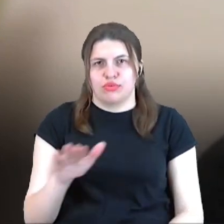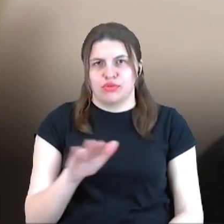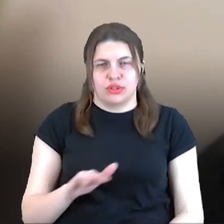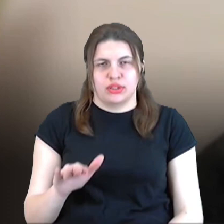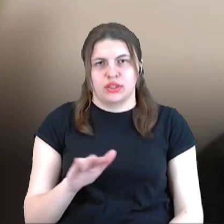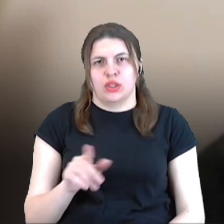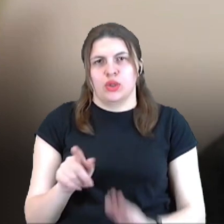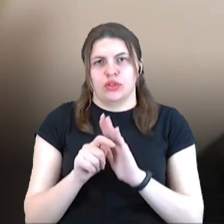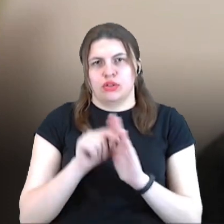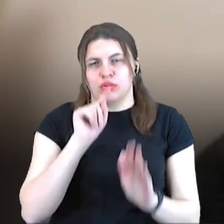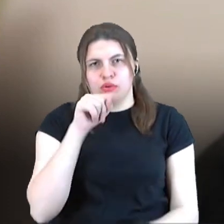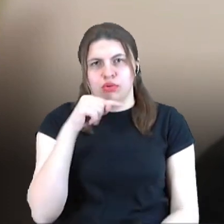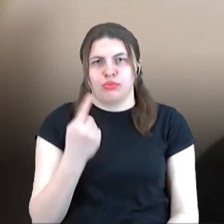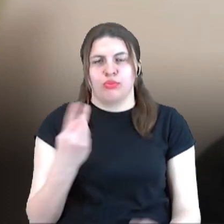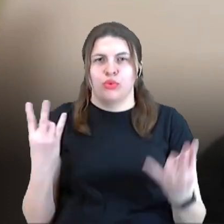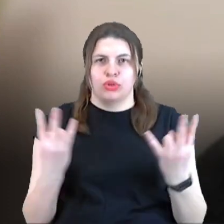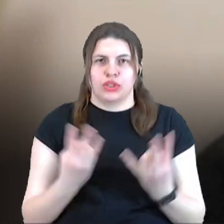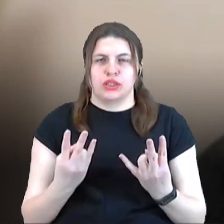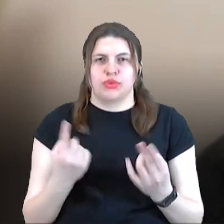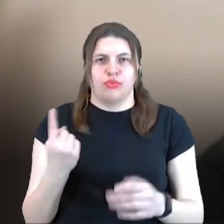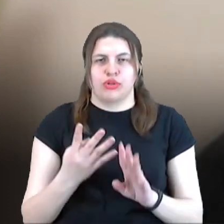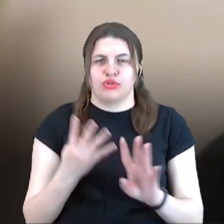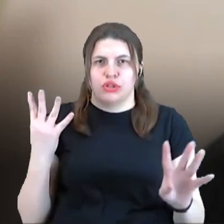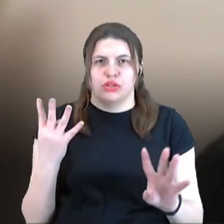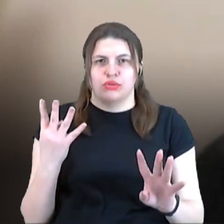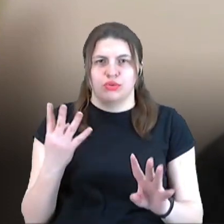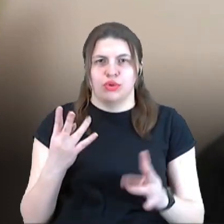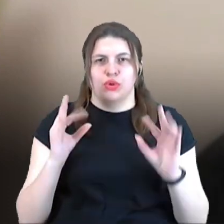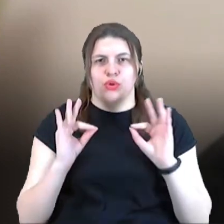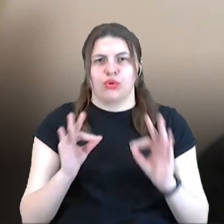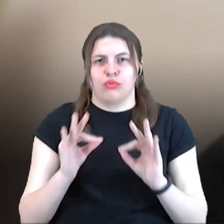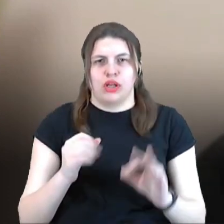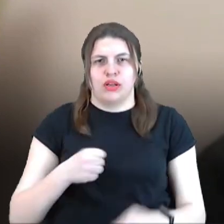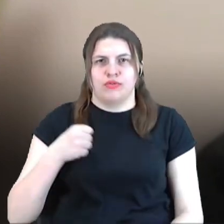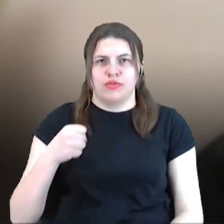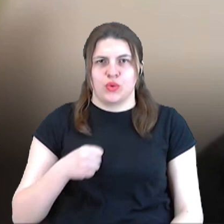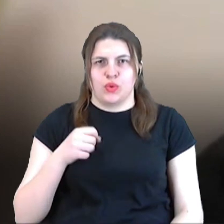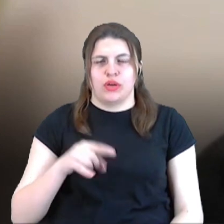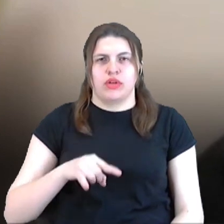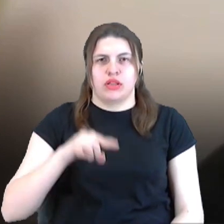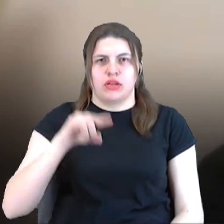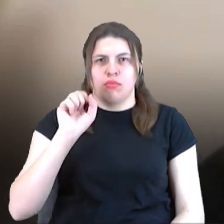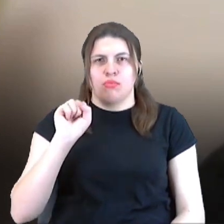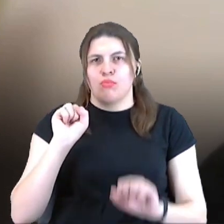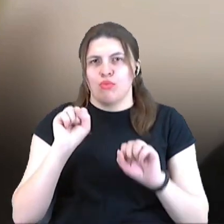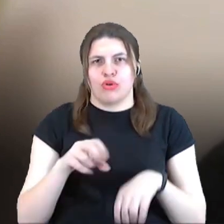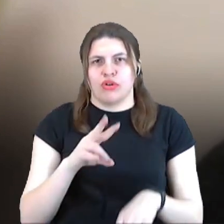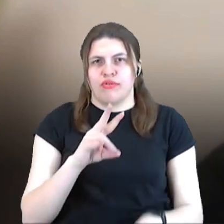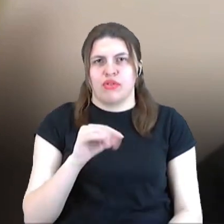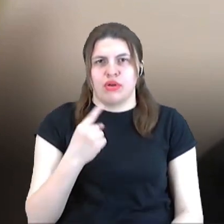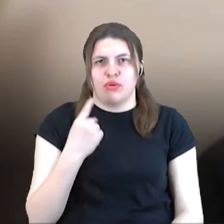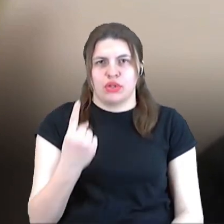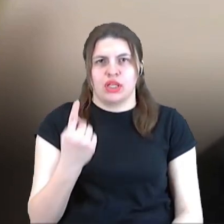потрібний, в першу чергу, нормальний військовий аеродром, і, можливо, навіть не один. Тобто, якщо